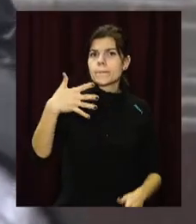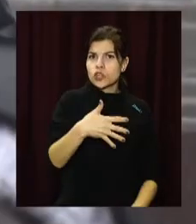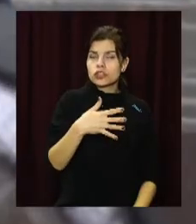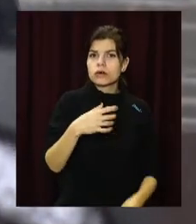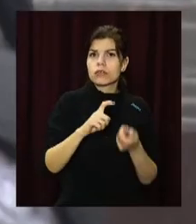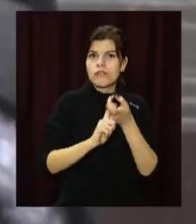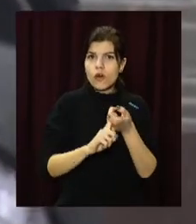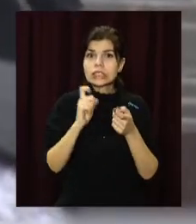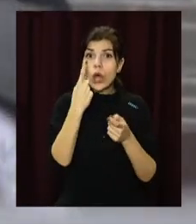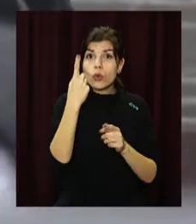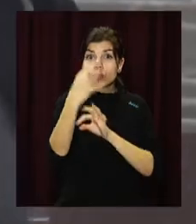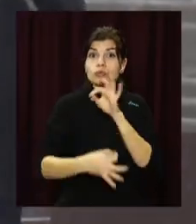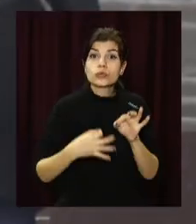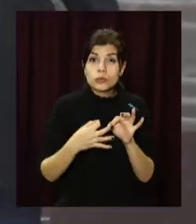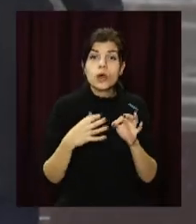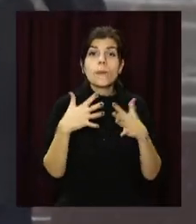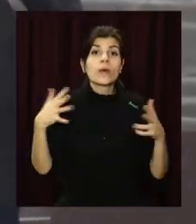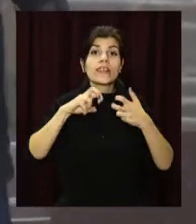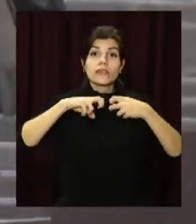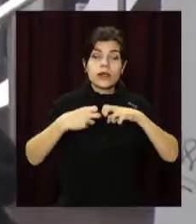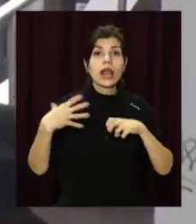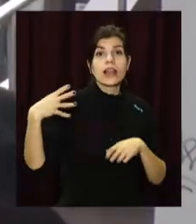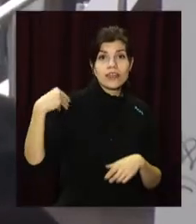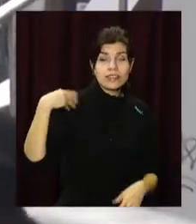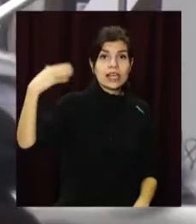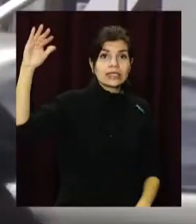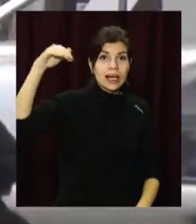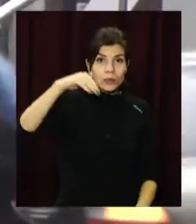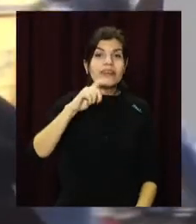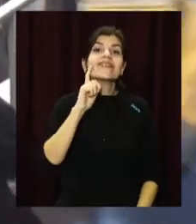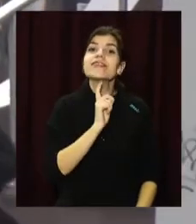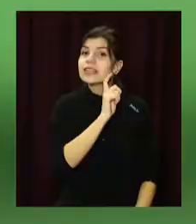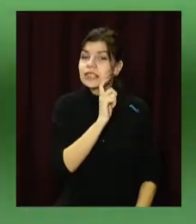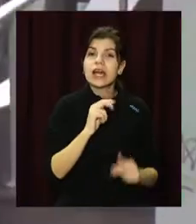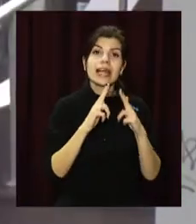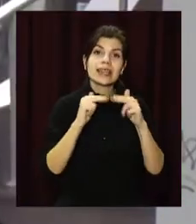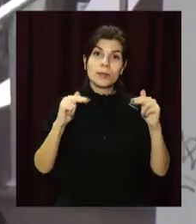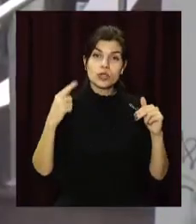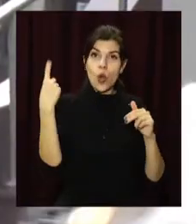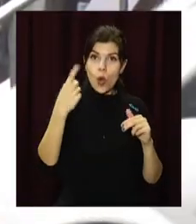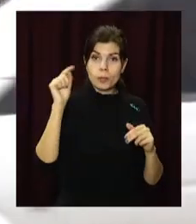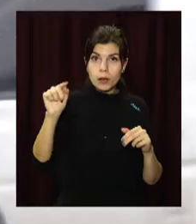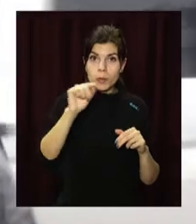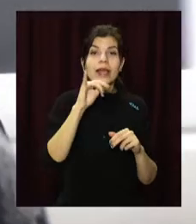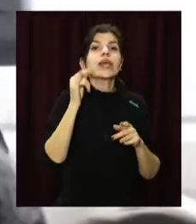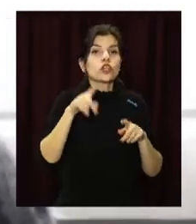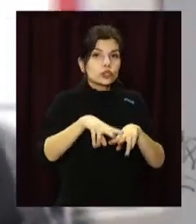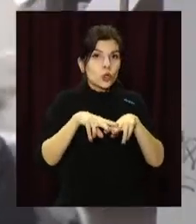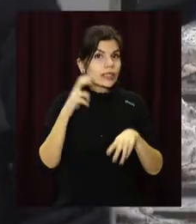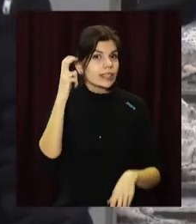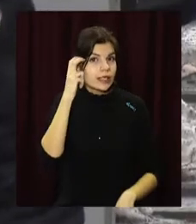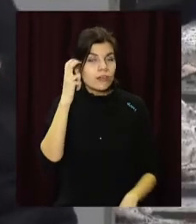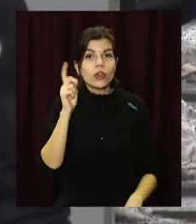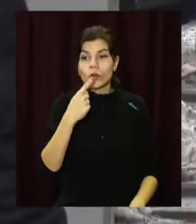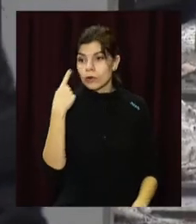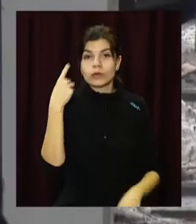захворілих. Найбільше інфікованих – в Івано-Франківській, Львівській, Закарпатській, Вінницькій, Дніпропетровській областях та столиці. Натомість за